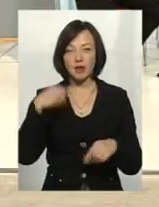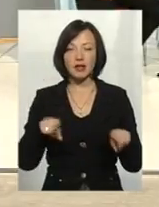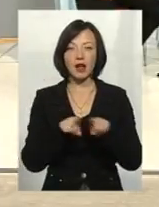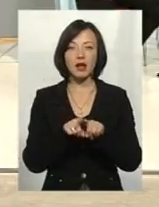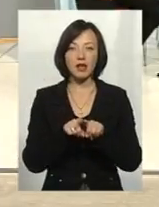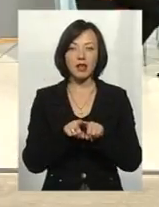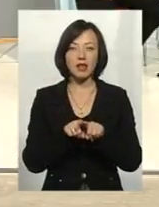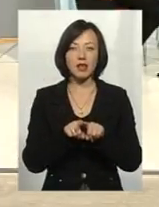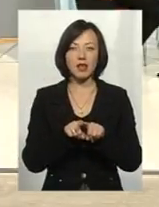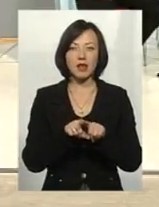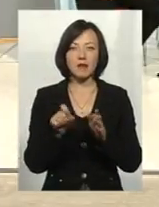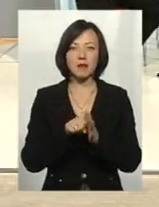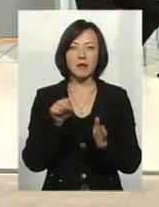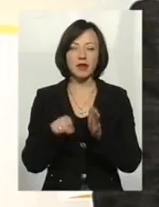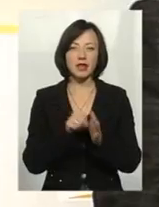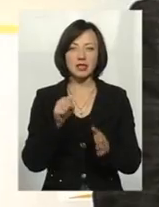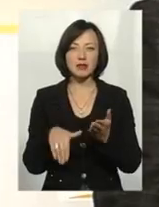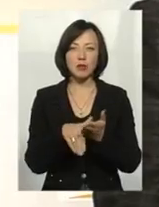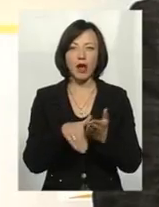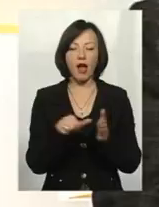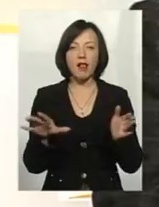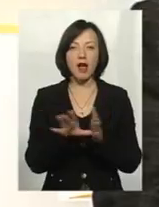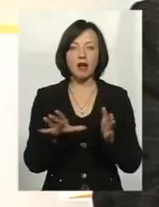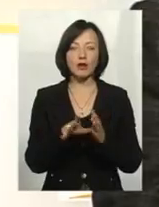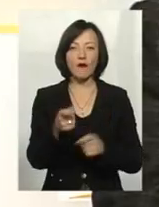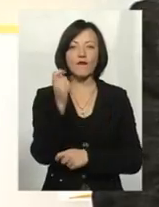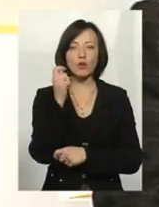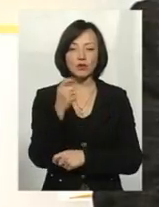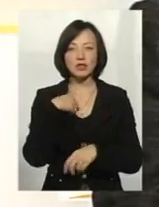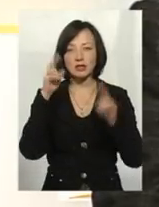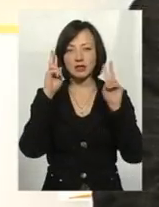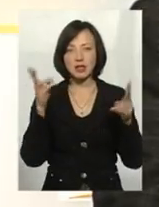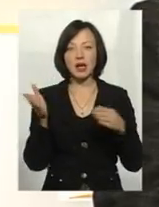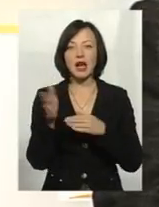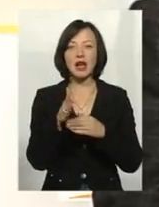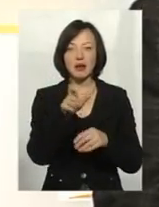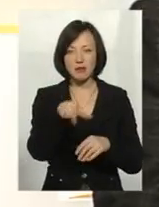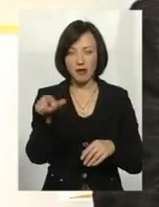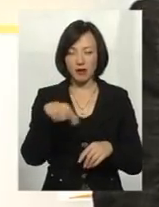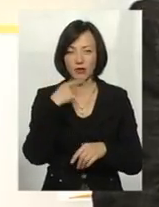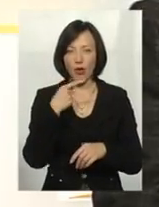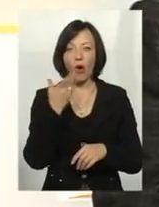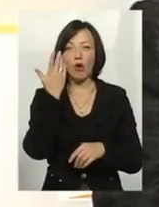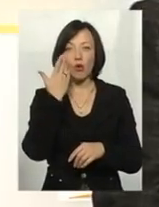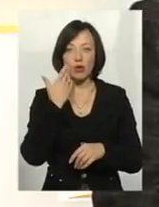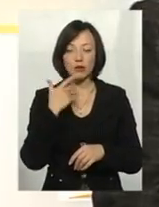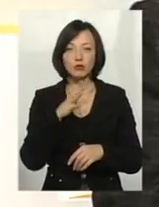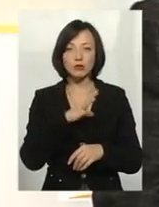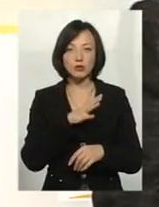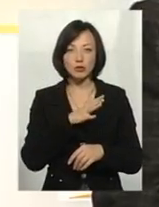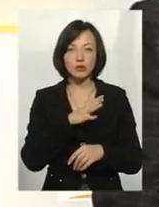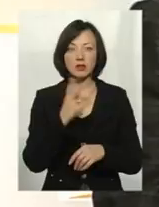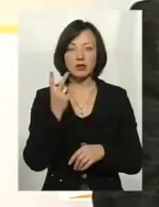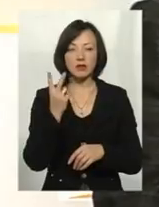спосіб, як електровудочки. На жаль, я не знаю, чи прозвучало в сюжеті, і рибаки це говорять. Після того було два